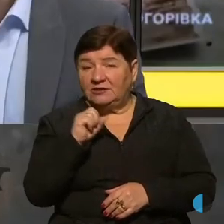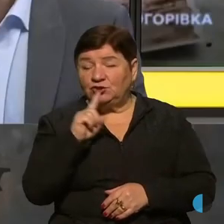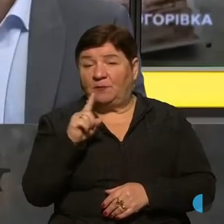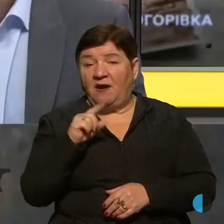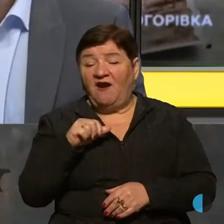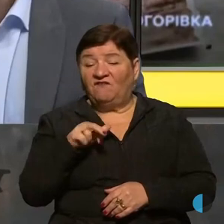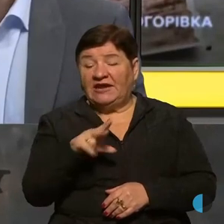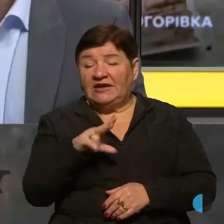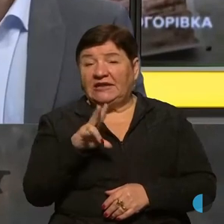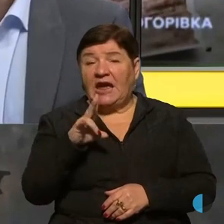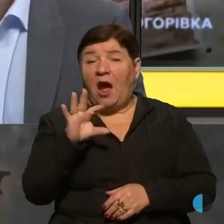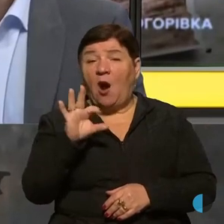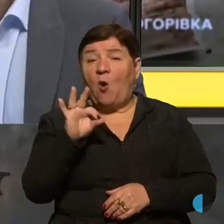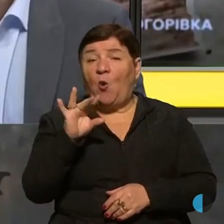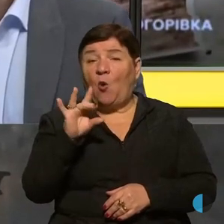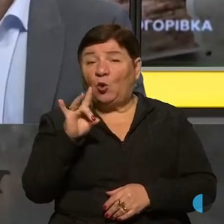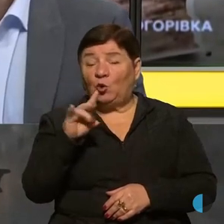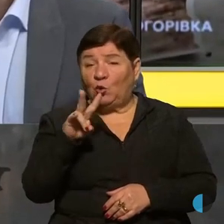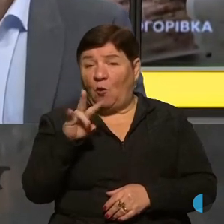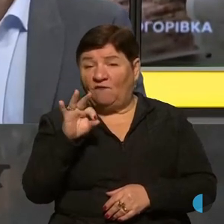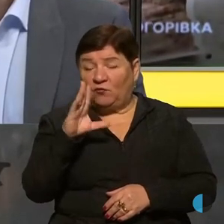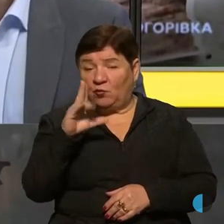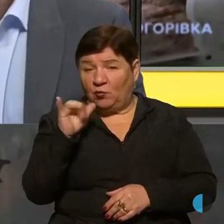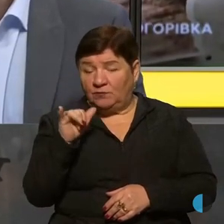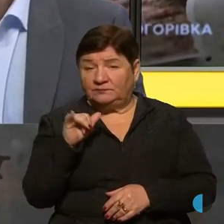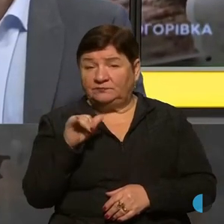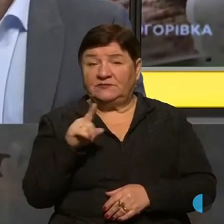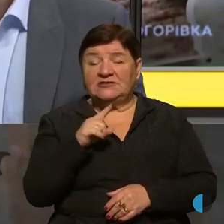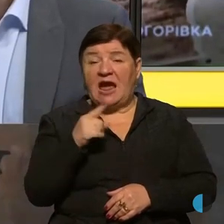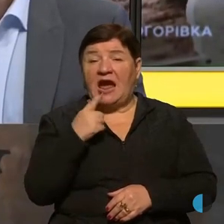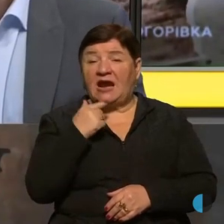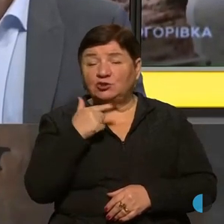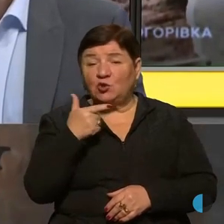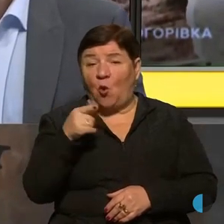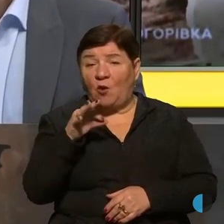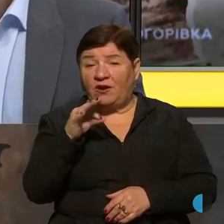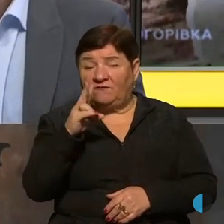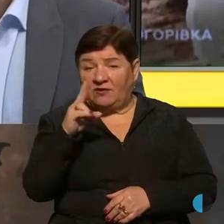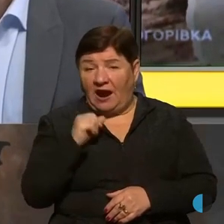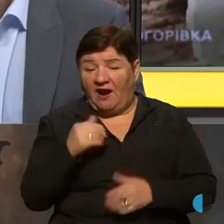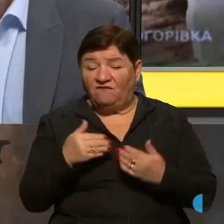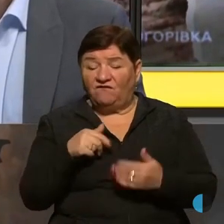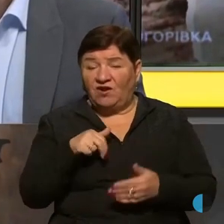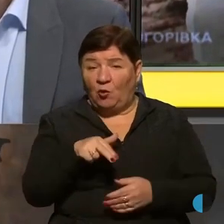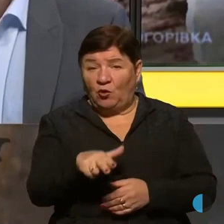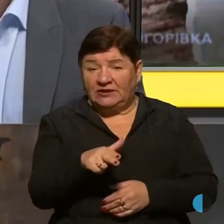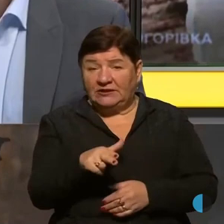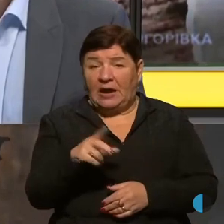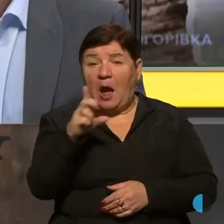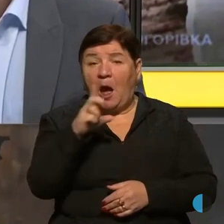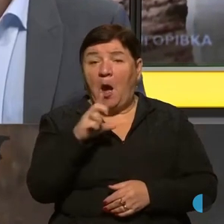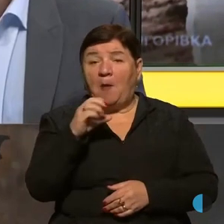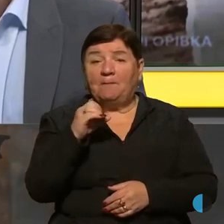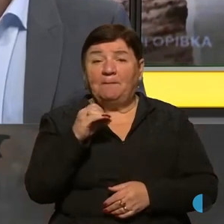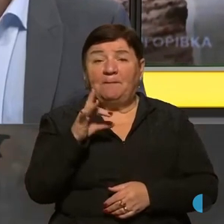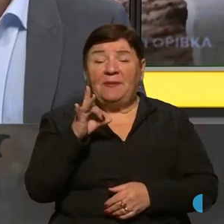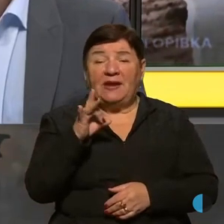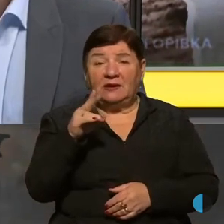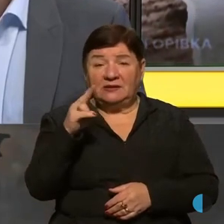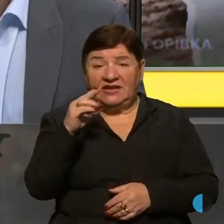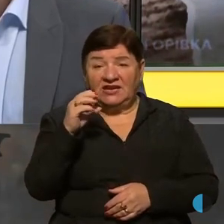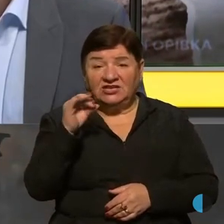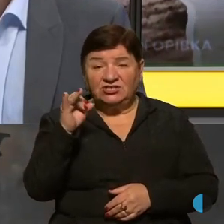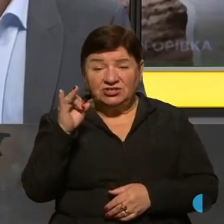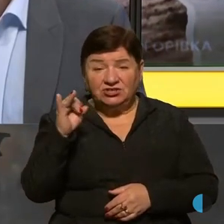Південний – це напрямок. Північний напрямок – це Красногорівка, виходити на Бердичі і теж спробувати